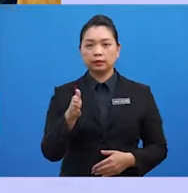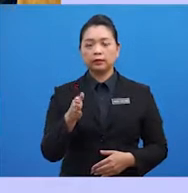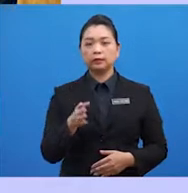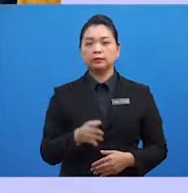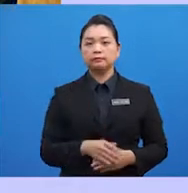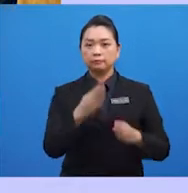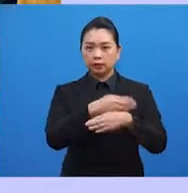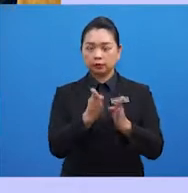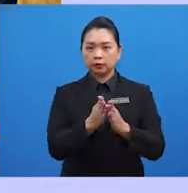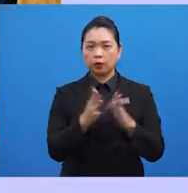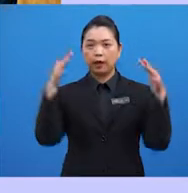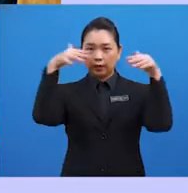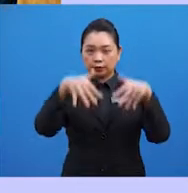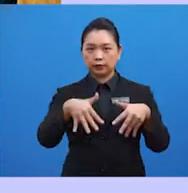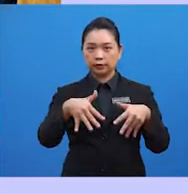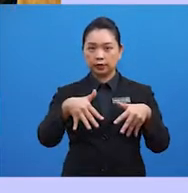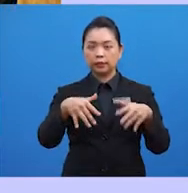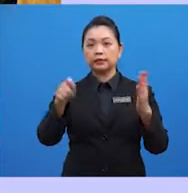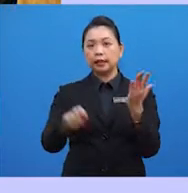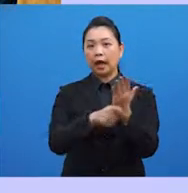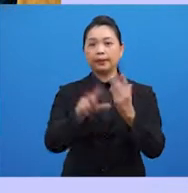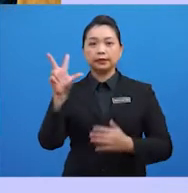membentuk ASEAN campur 3.